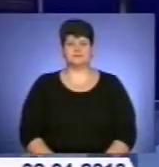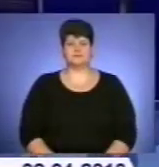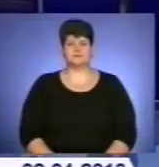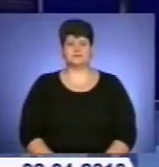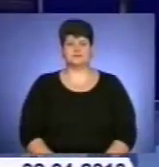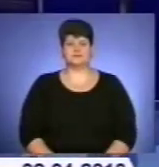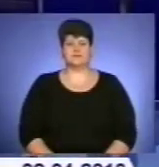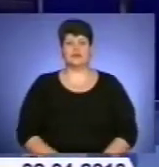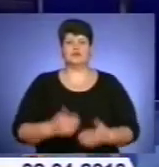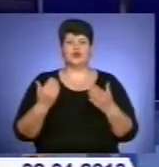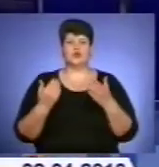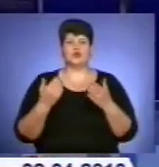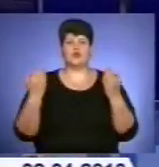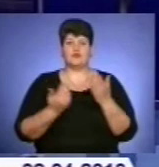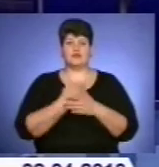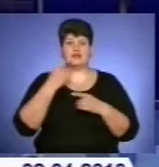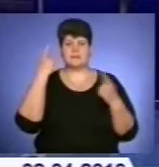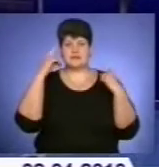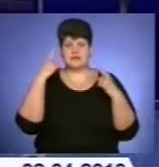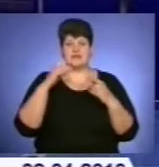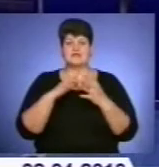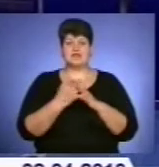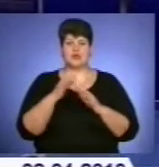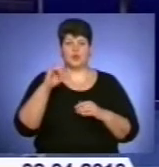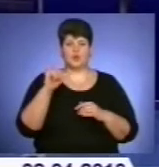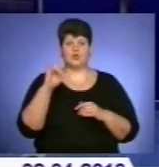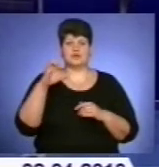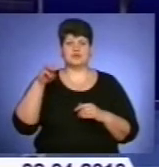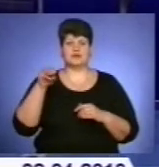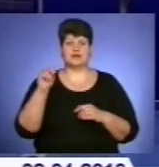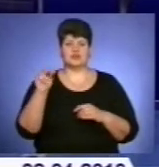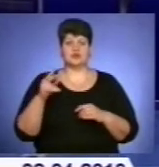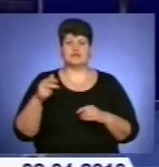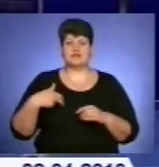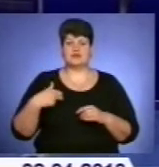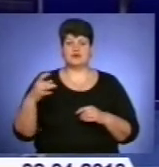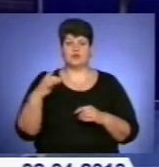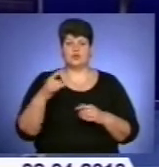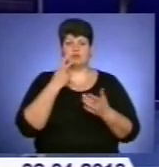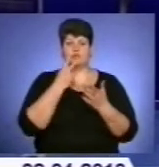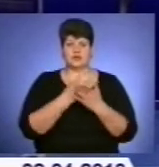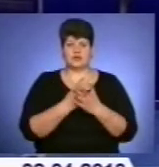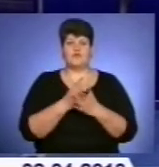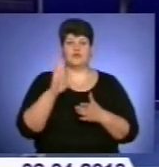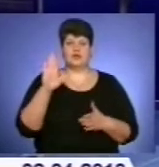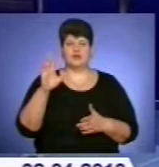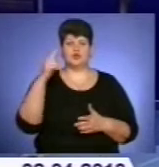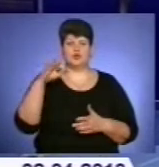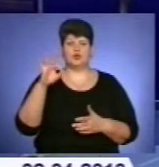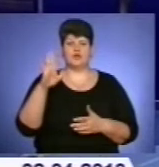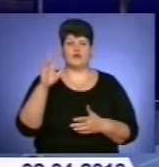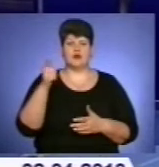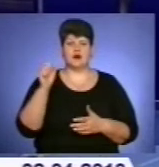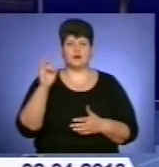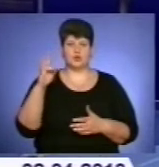І до новин мистецьких. У селі Устечко Заліщицького району репрезентували книжку його жителя Володимира Довганюка «Наша